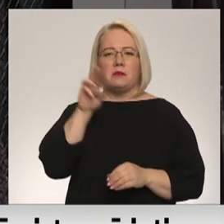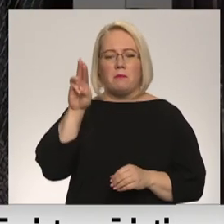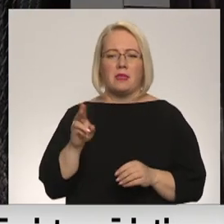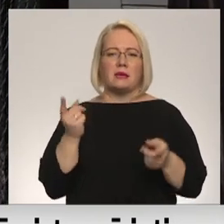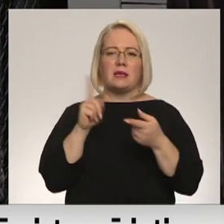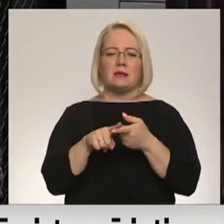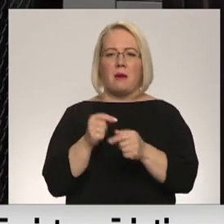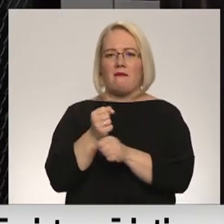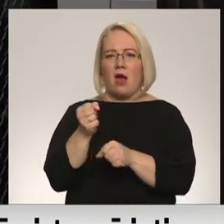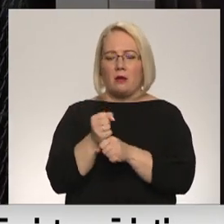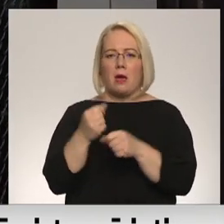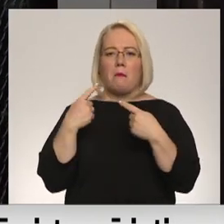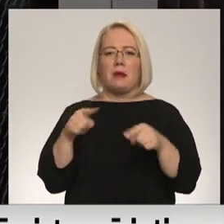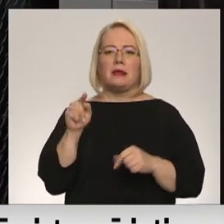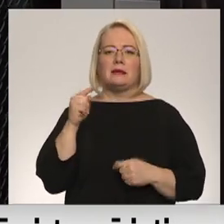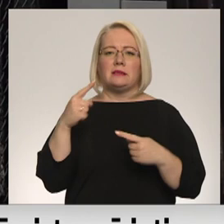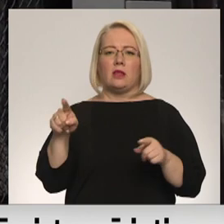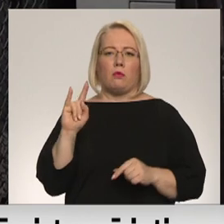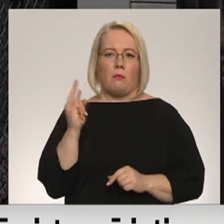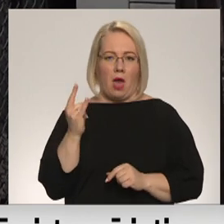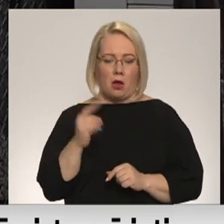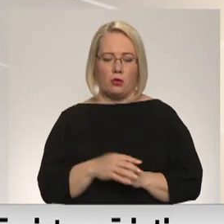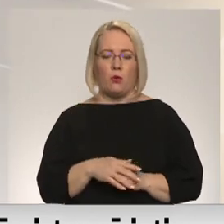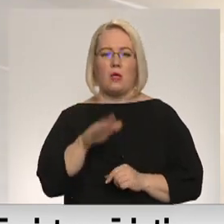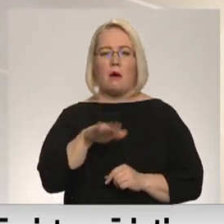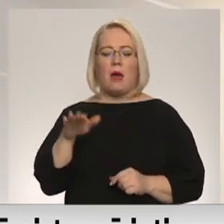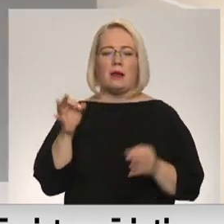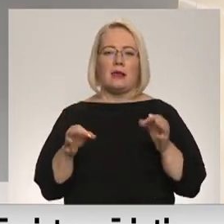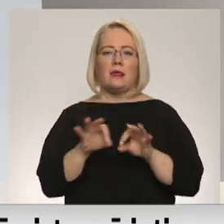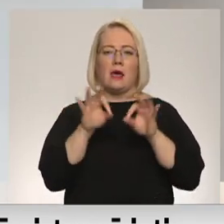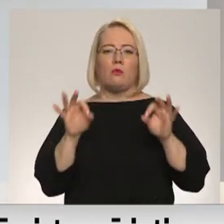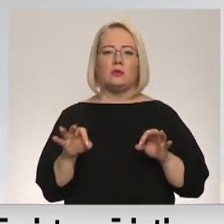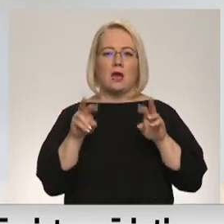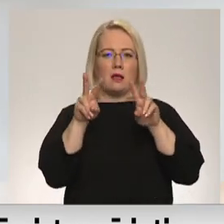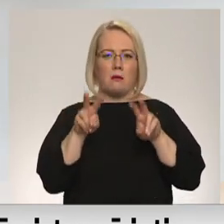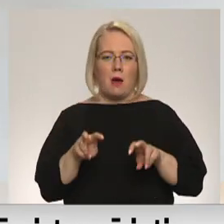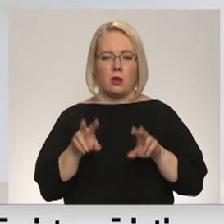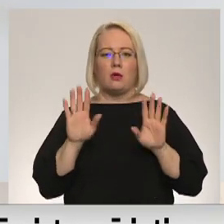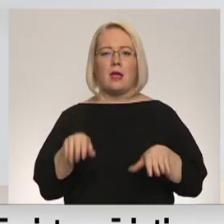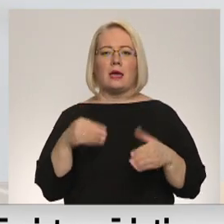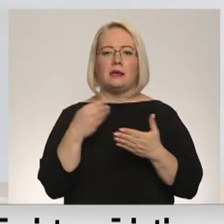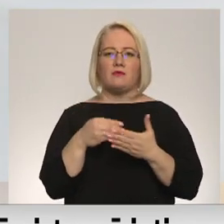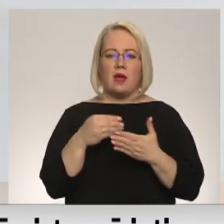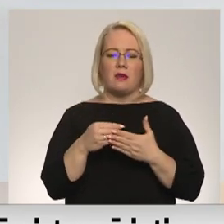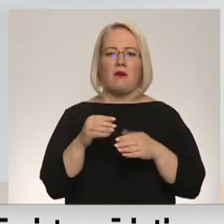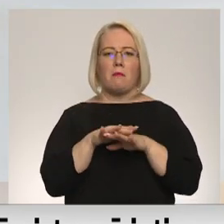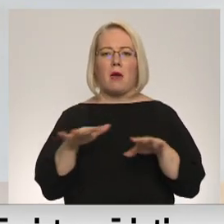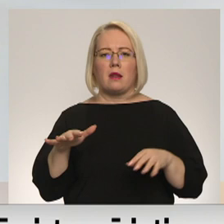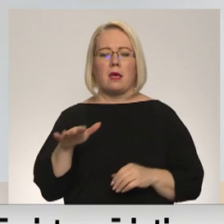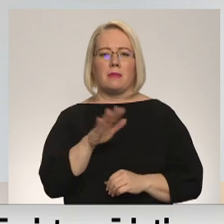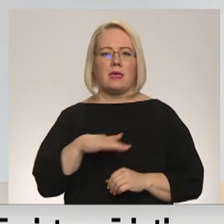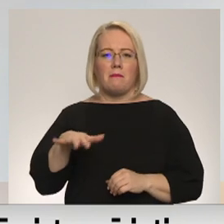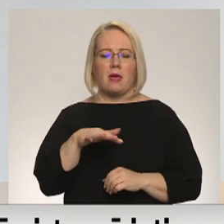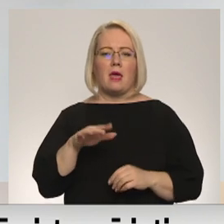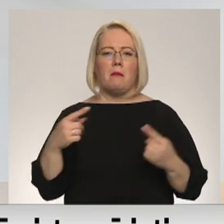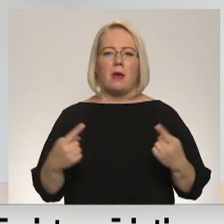vardarbību pret citu šīs ģimenes atvasi. Bāriņtiesā ir uzsākt pārbaudē, lai izvērtētu, vai bērniem ģimenei ir